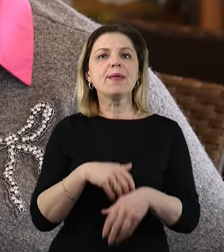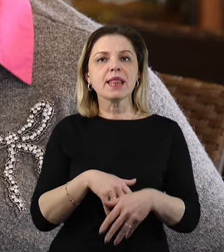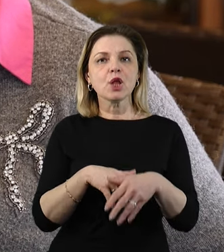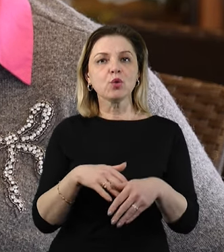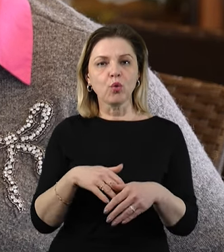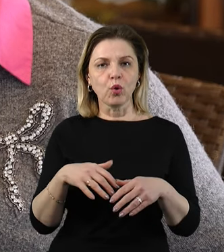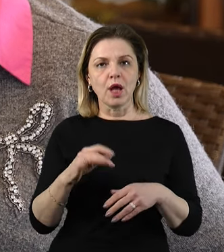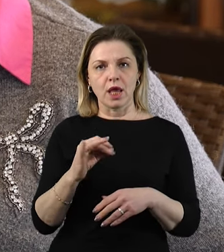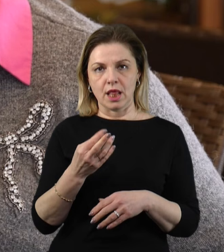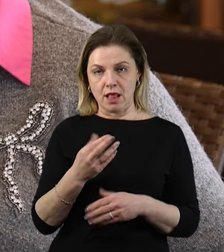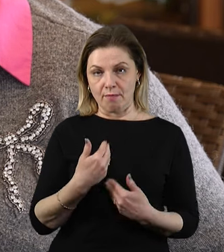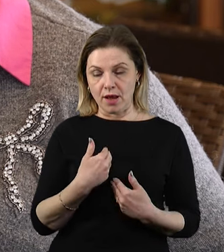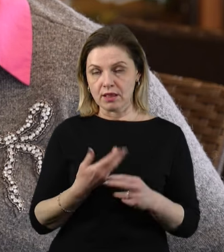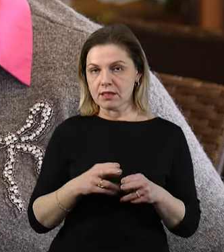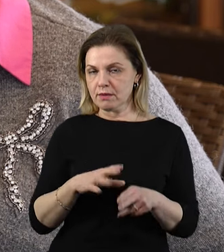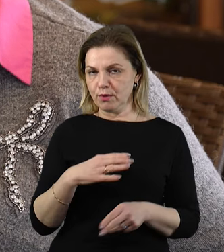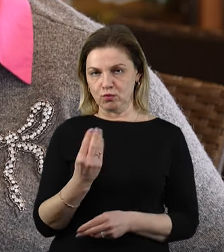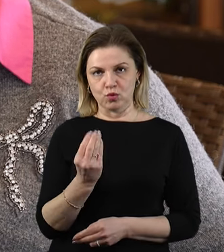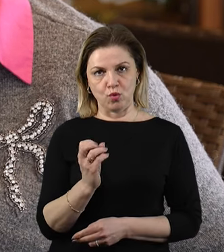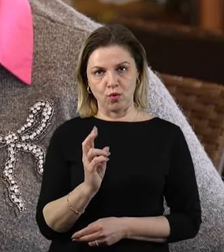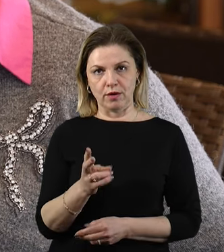Для мене це був, звісно, шок.